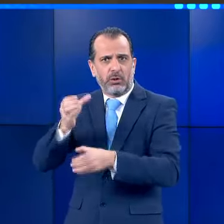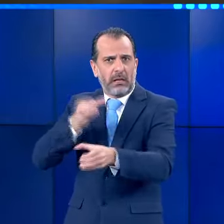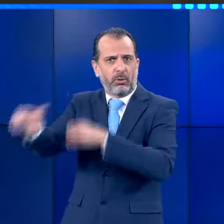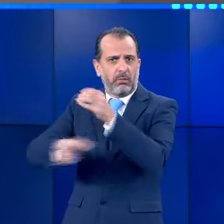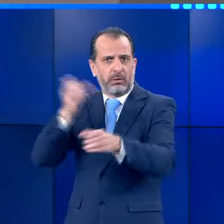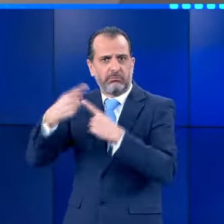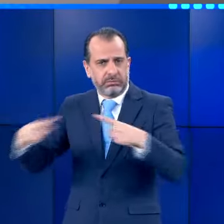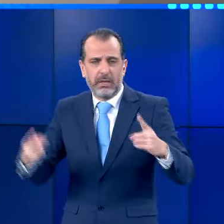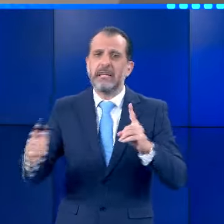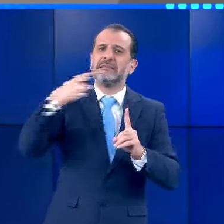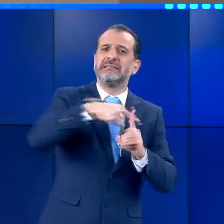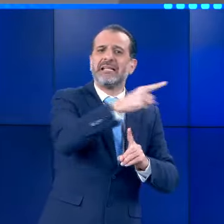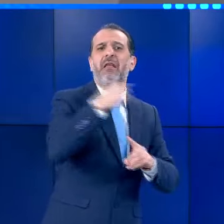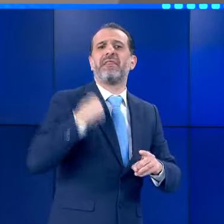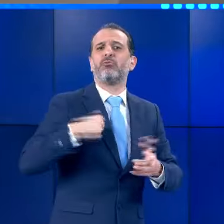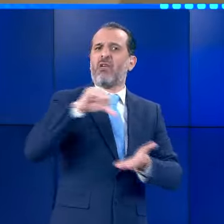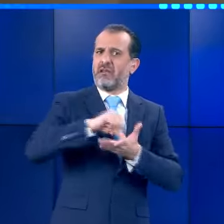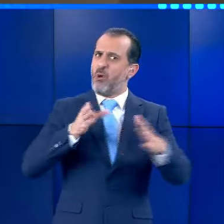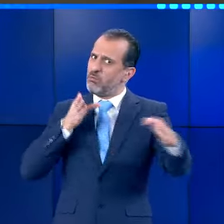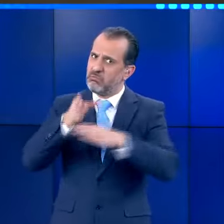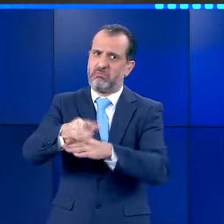παρέμβαση υπήρξε και από τον Δήμο Αθηναίων.